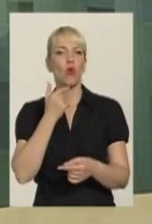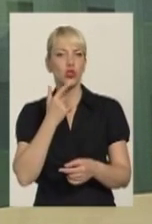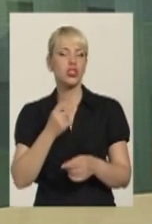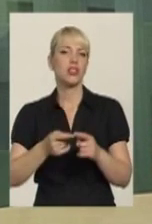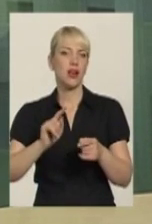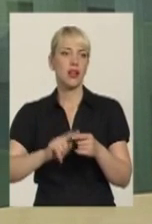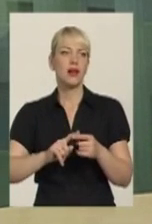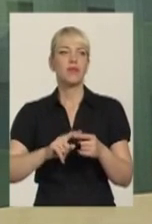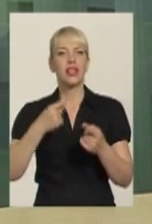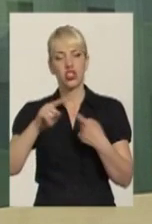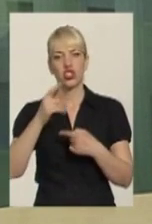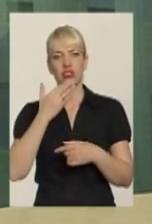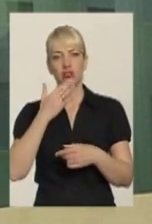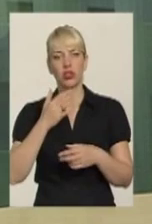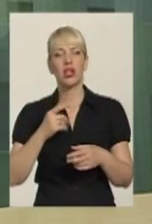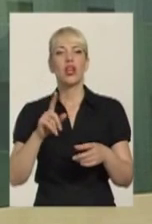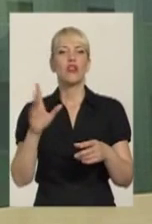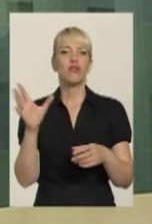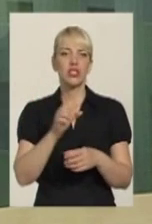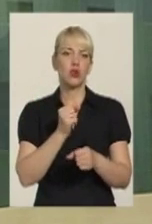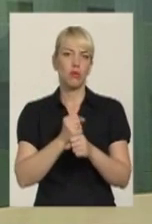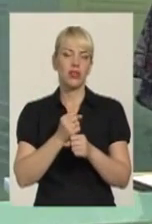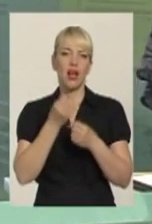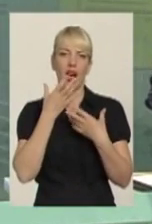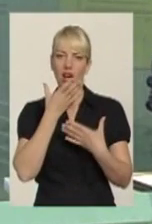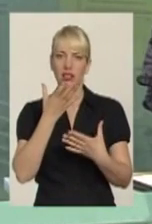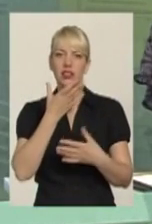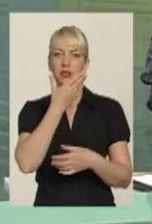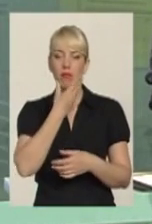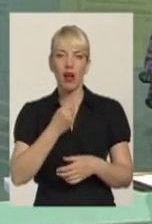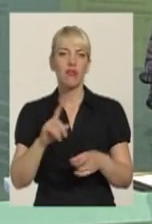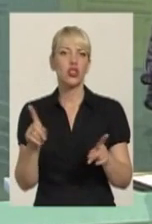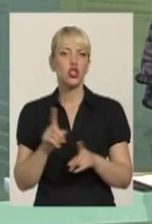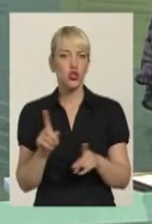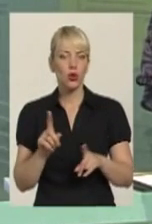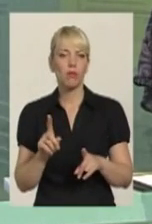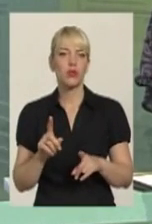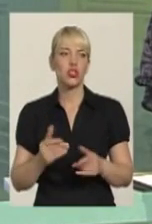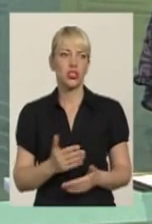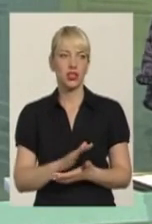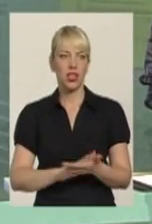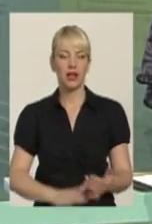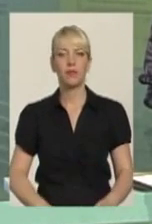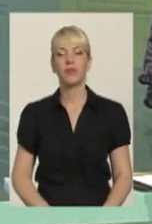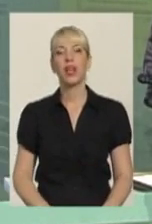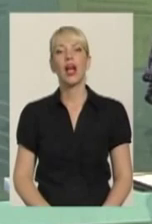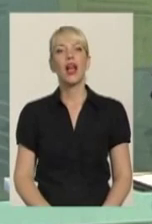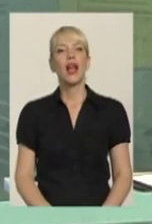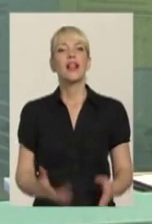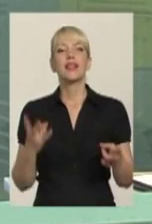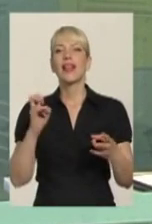справи, щоб ми могли жити краще. Скажіть, будь ласка, на вашу думку, на яких прикладах необхідно виховувати молодь?